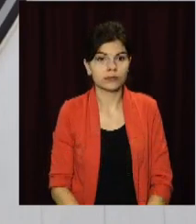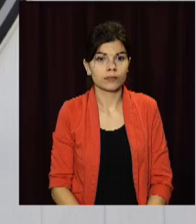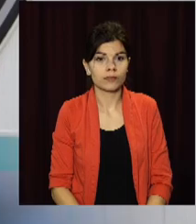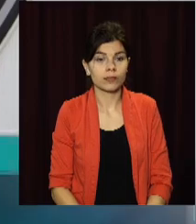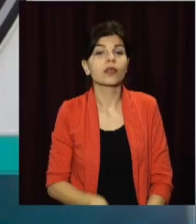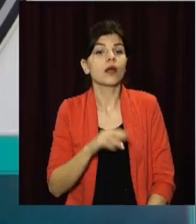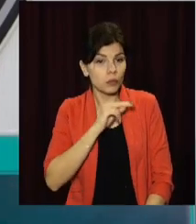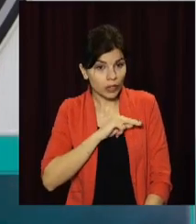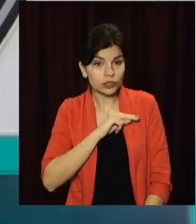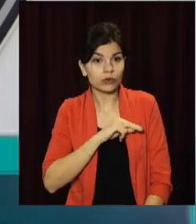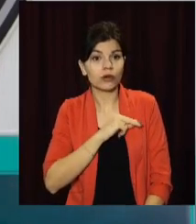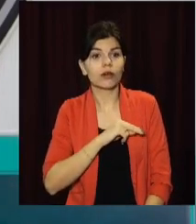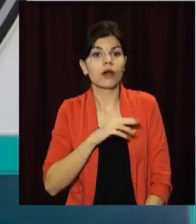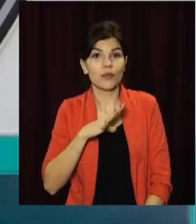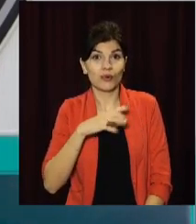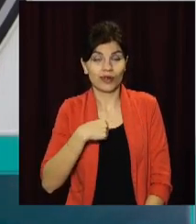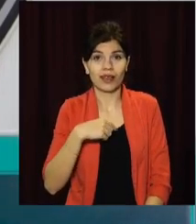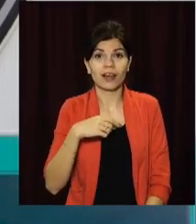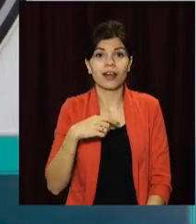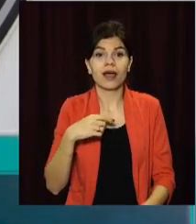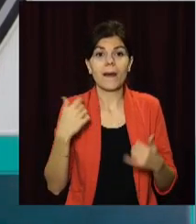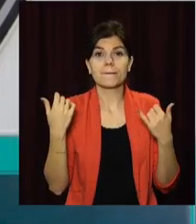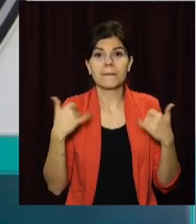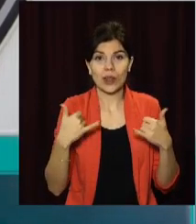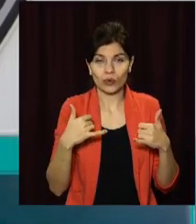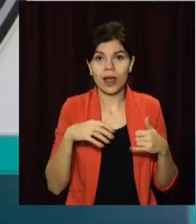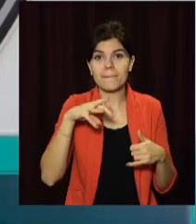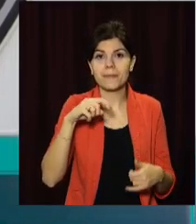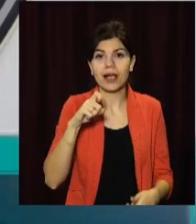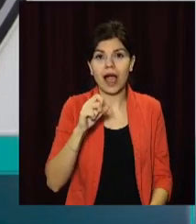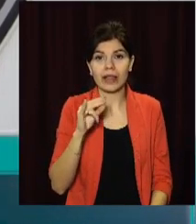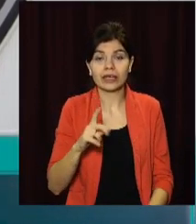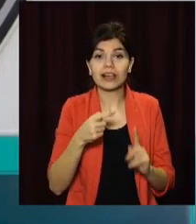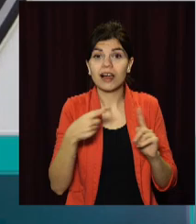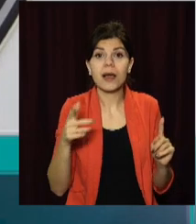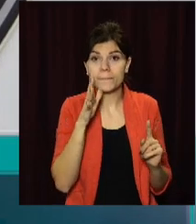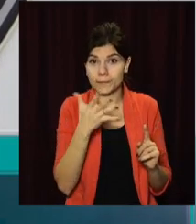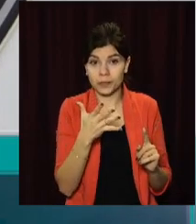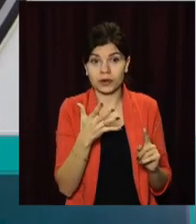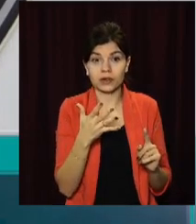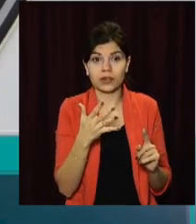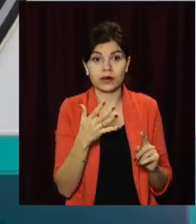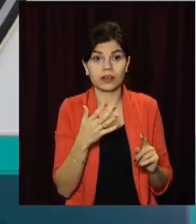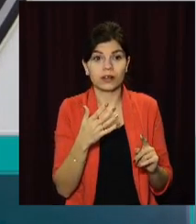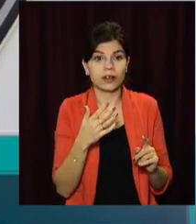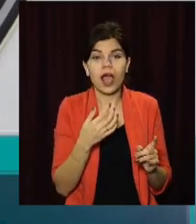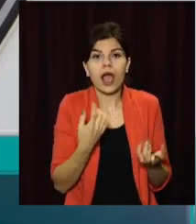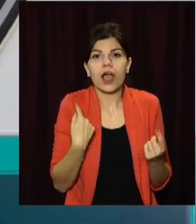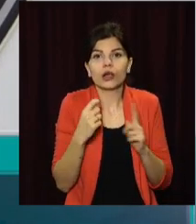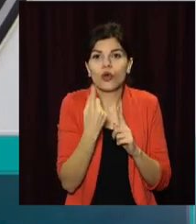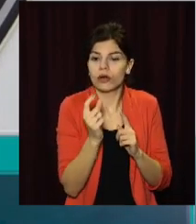Працював механіком на металургійному виробництві. За п'ять років, одним словом, не можна